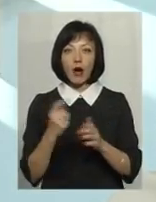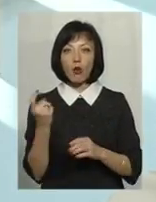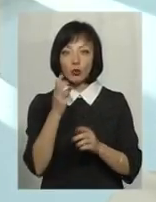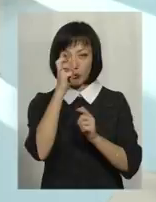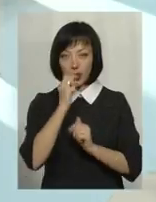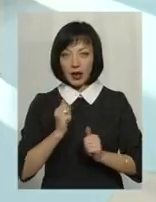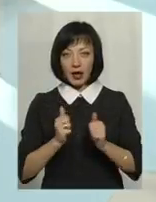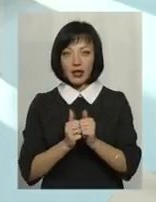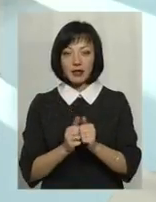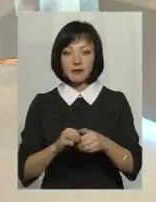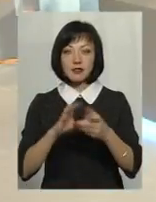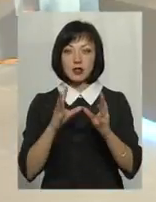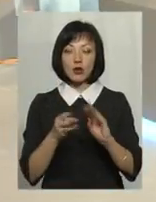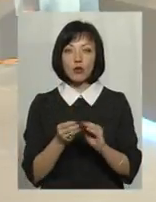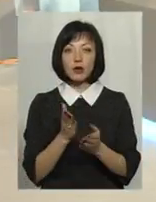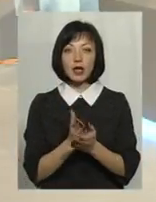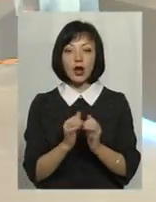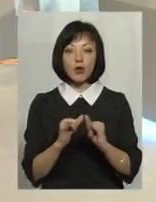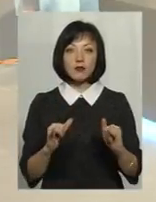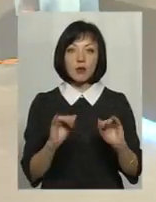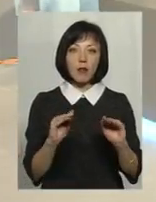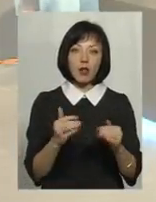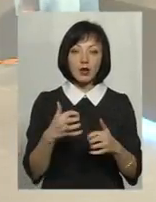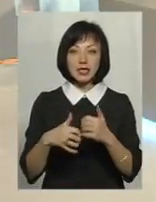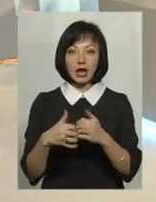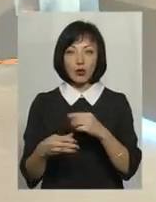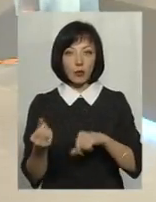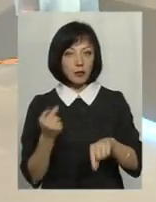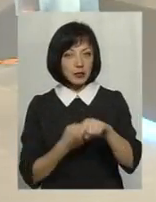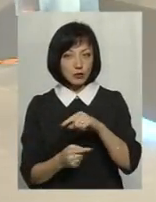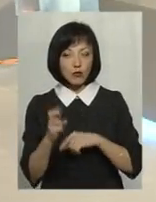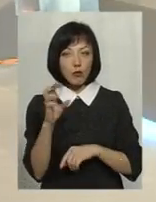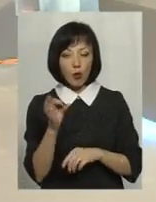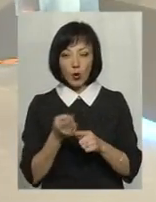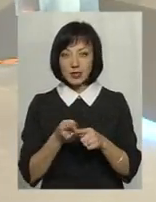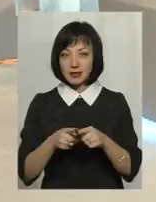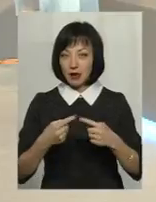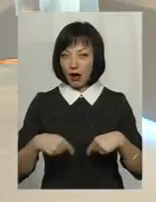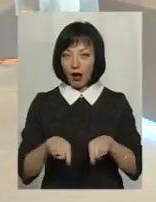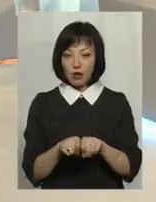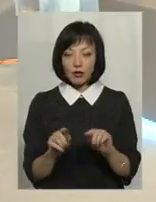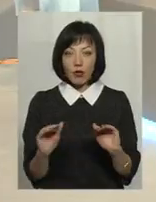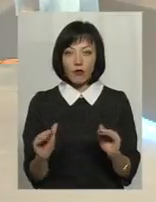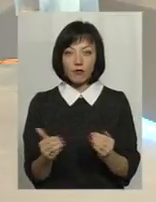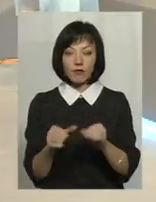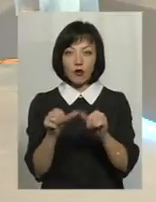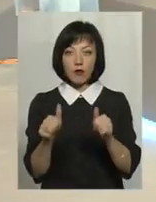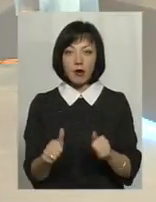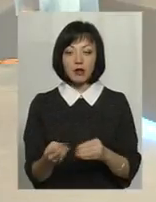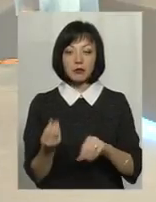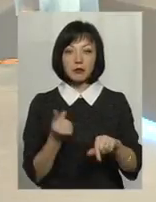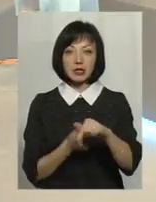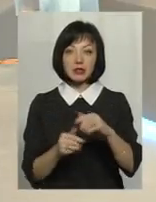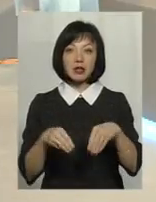звичайно, є розвиток малого та середнього бізнесу. Бо саме ці галузі такого невеликого формату бізнесу і дадуть